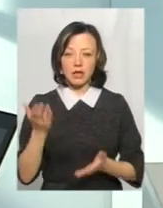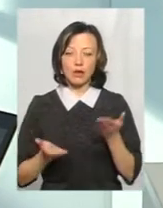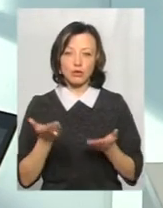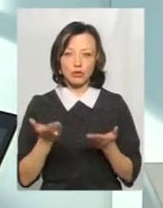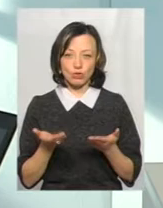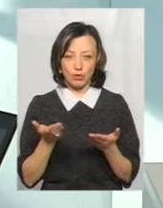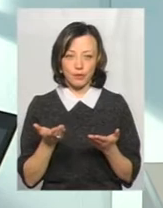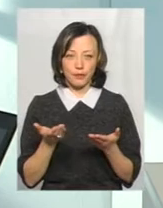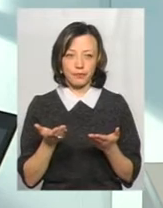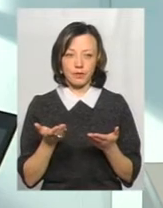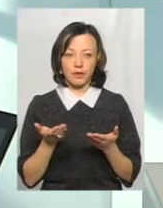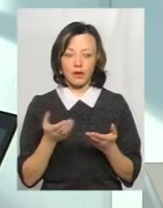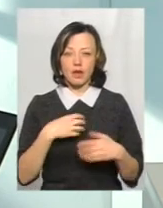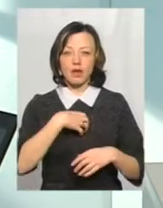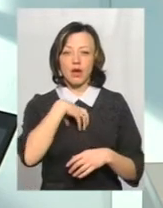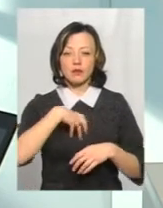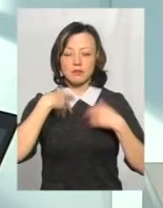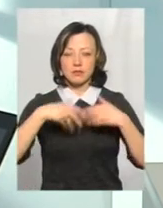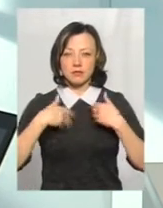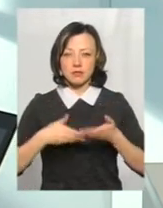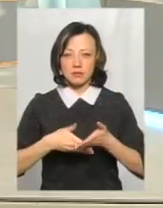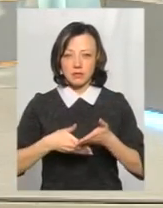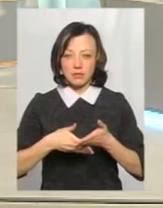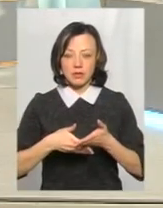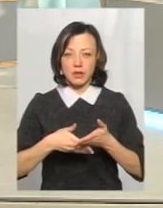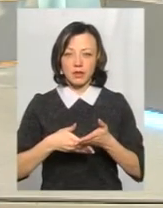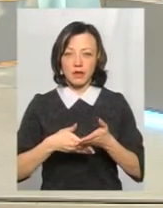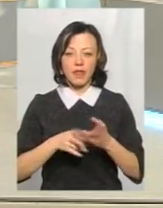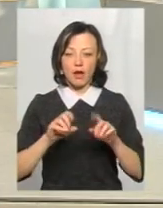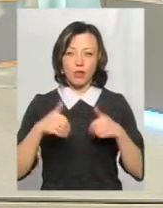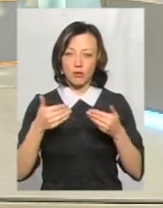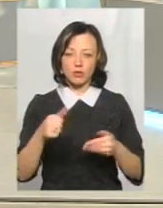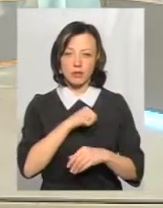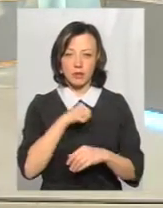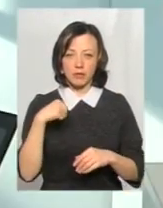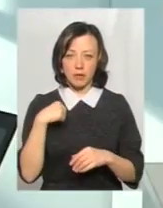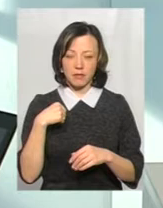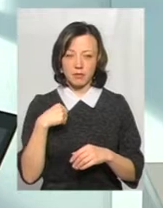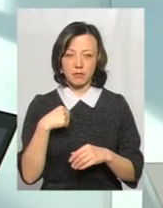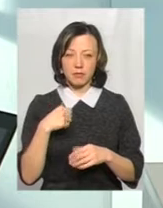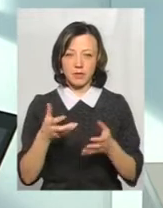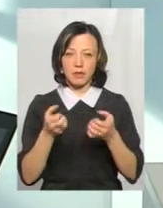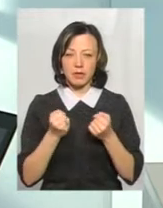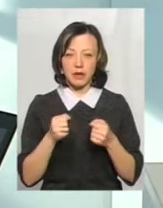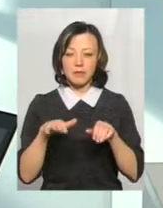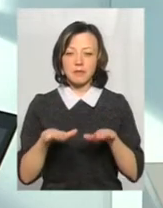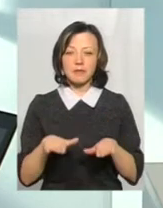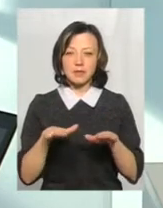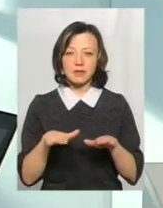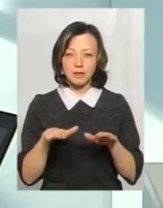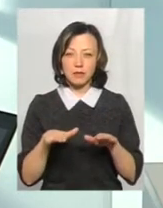відкаркаючі препарати теж не рекомендуються, місцеві